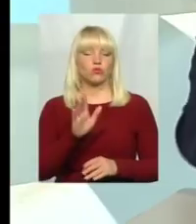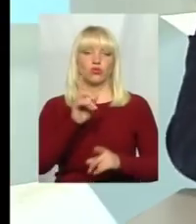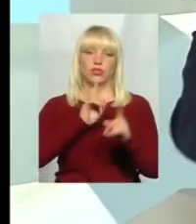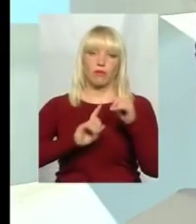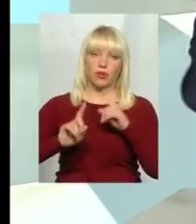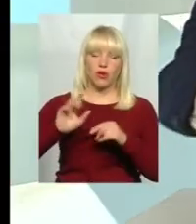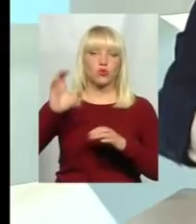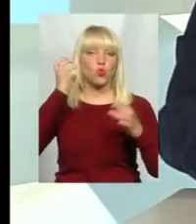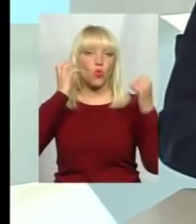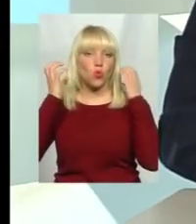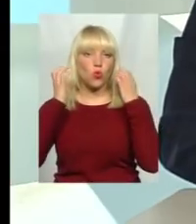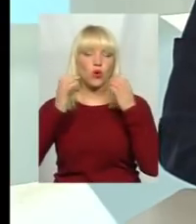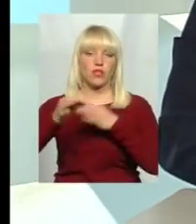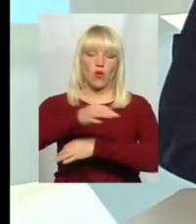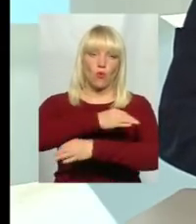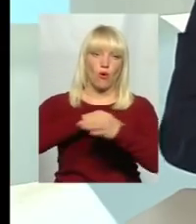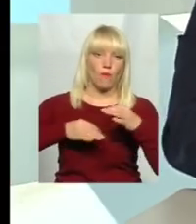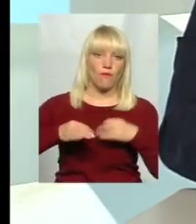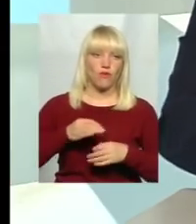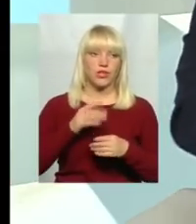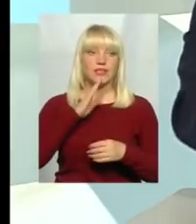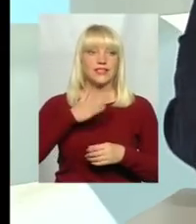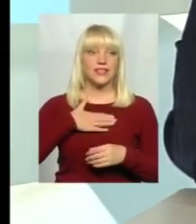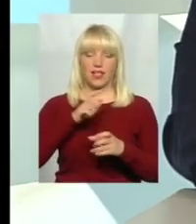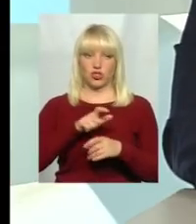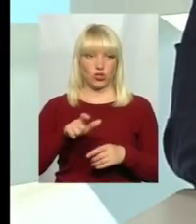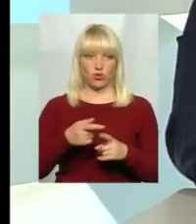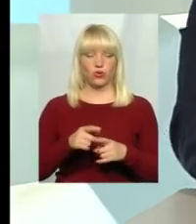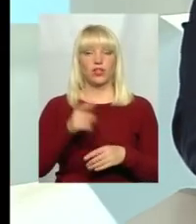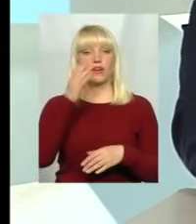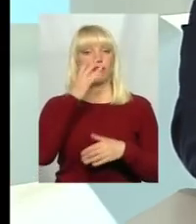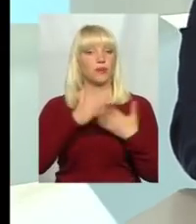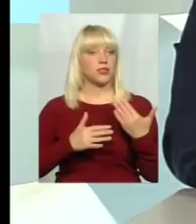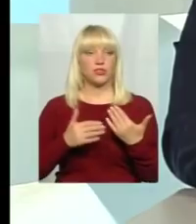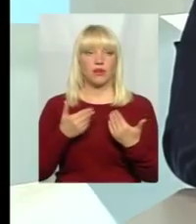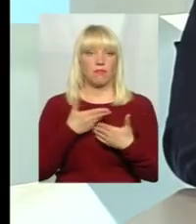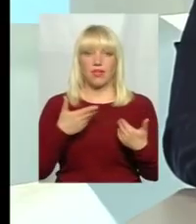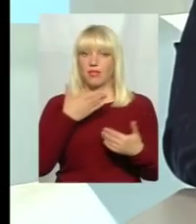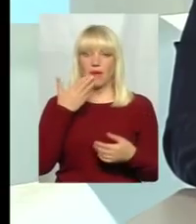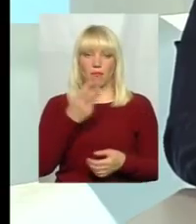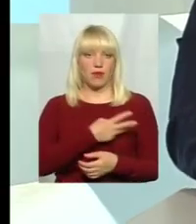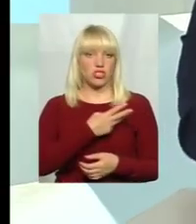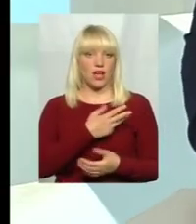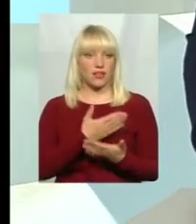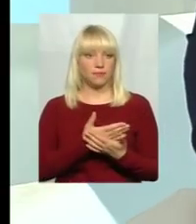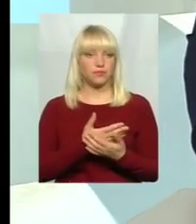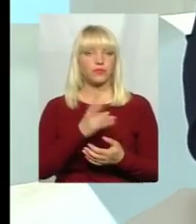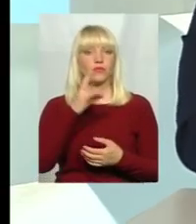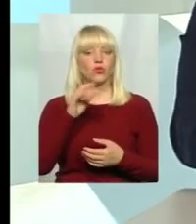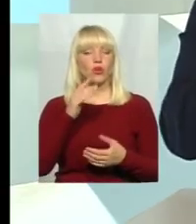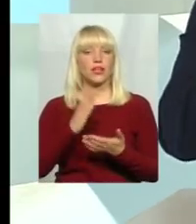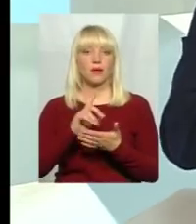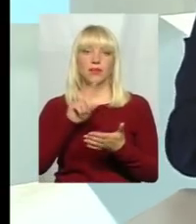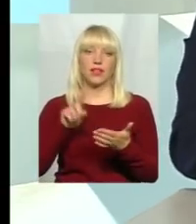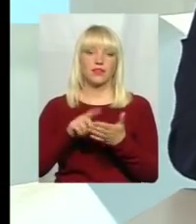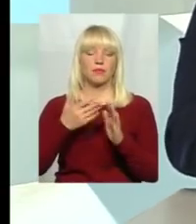приймається рішення, але це ж наші люди, і ніхто так просто не прийде, сказати, вибачте, ми не маємо бажання, але є питання, там кар'єри і